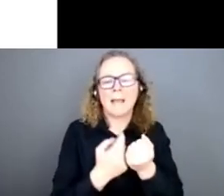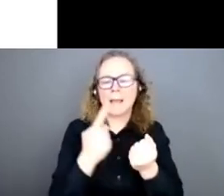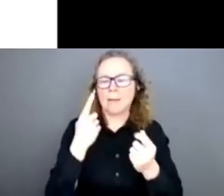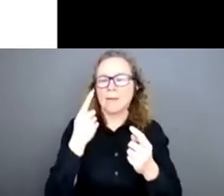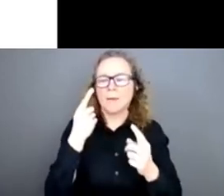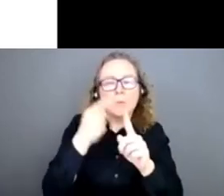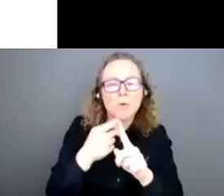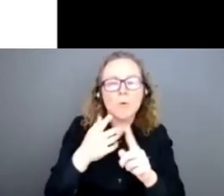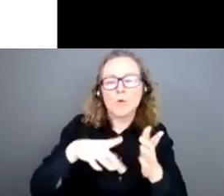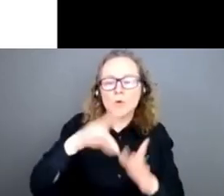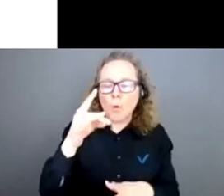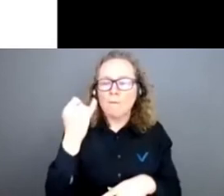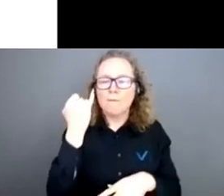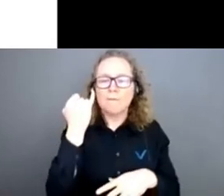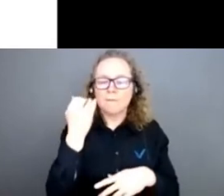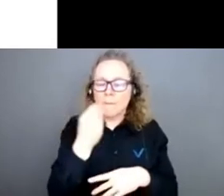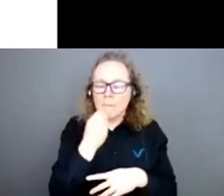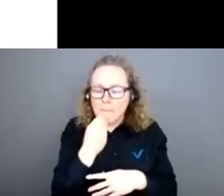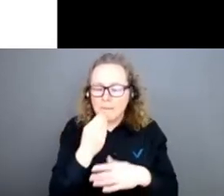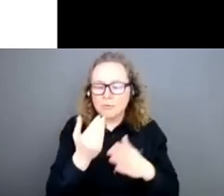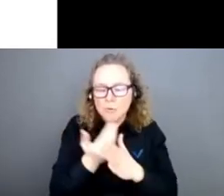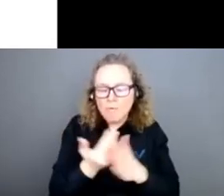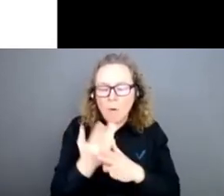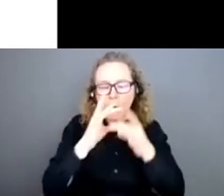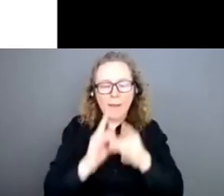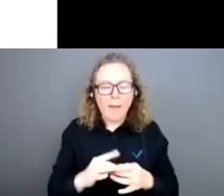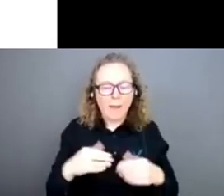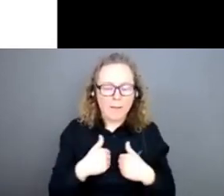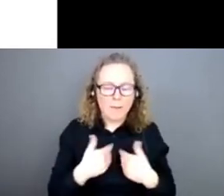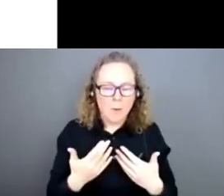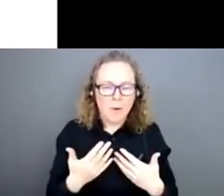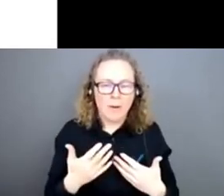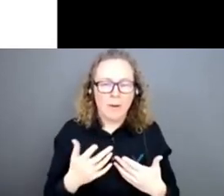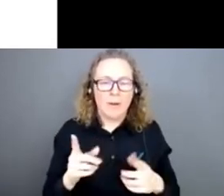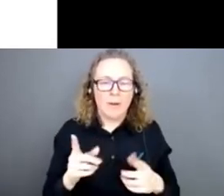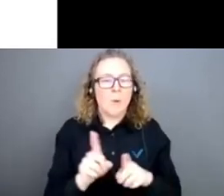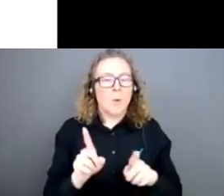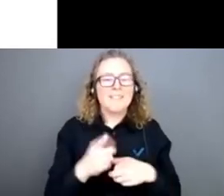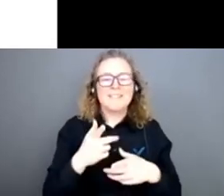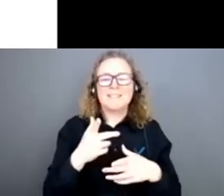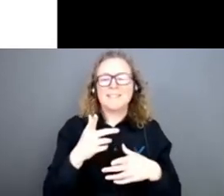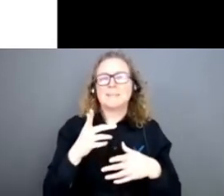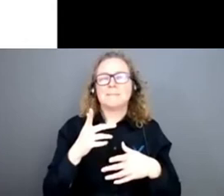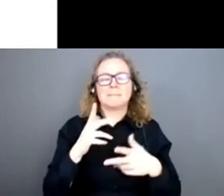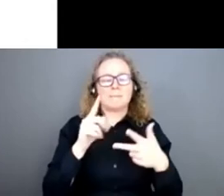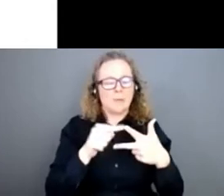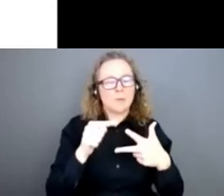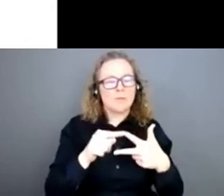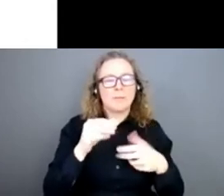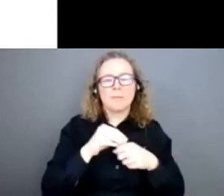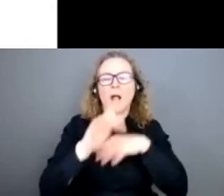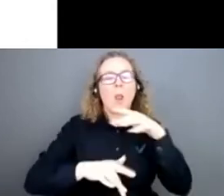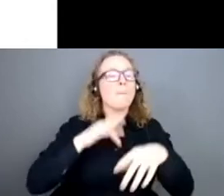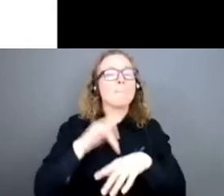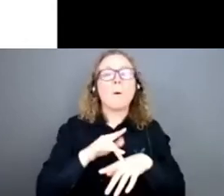innovants aux produits d'origine animale, une optique mondiale qui fait qu'il cherche à